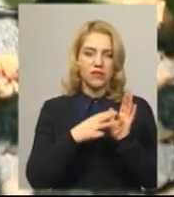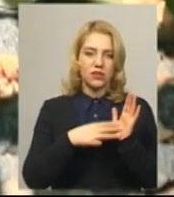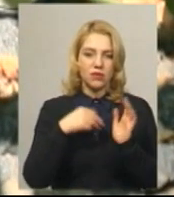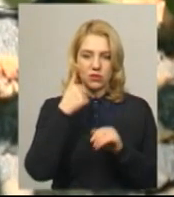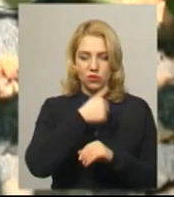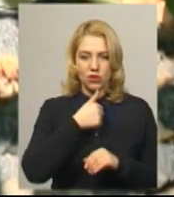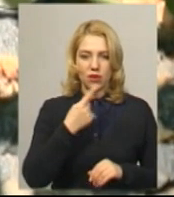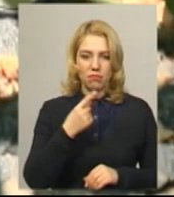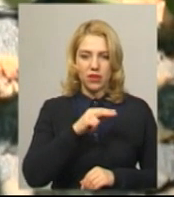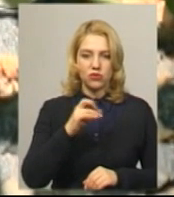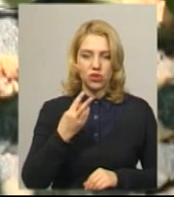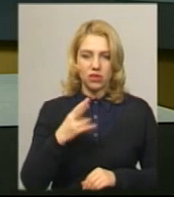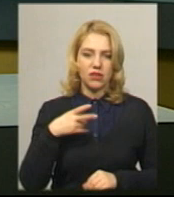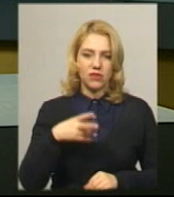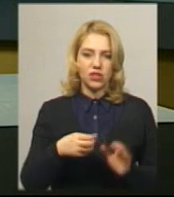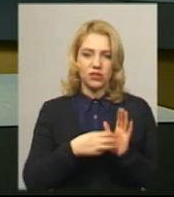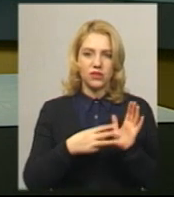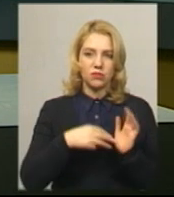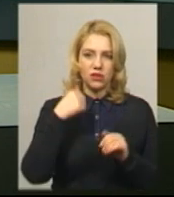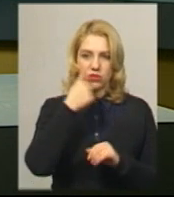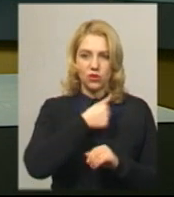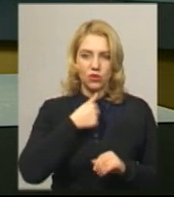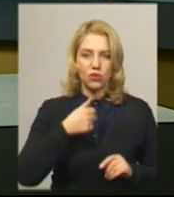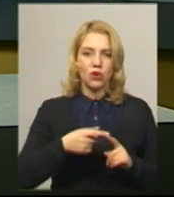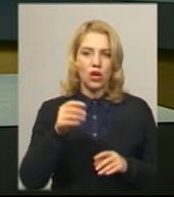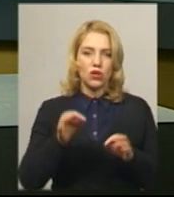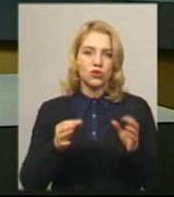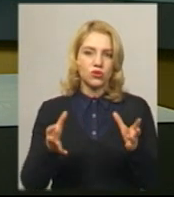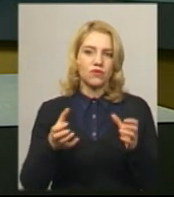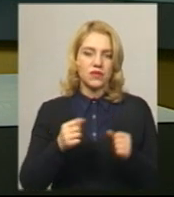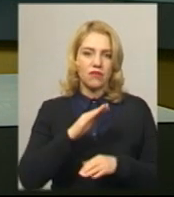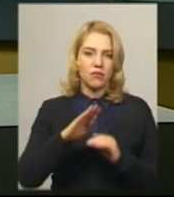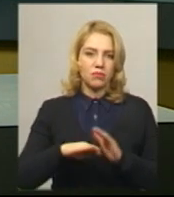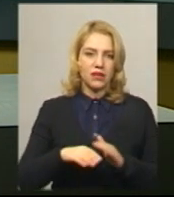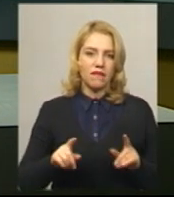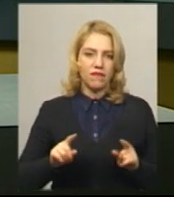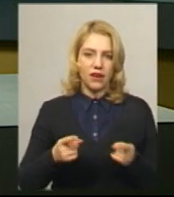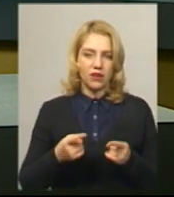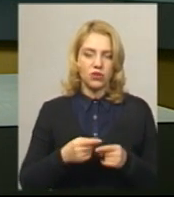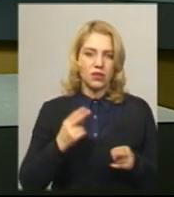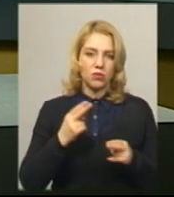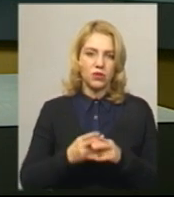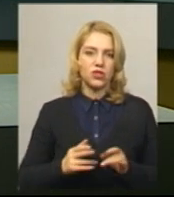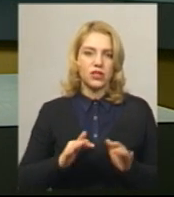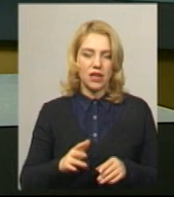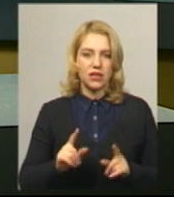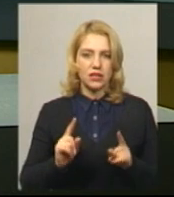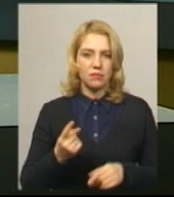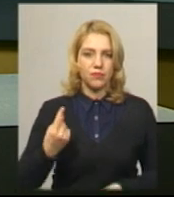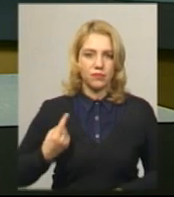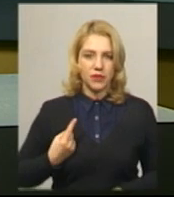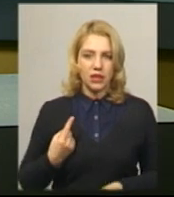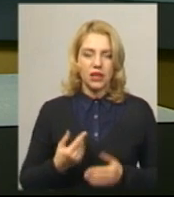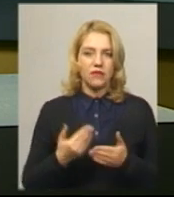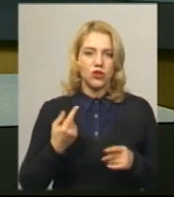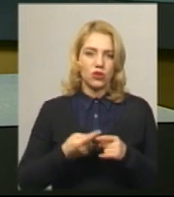червня 2018 року суд взяв Романа Миколаєва під варту. Запобіжний захід у вигляді тримання під вартою експосадовцю від того